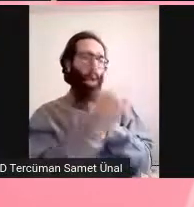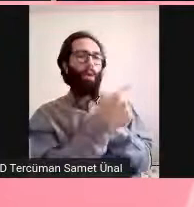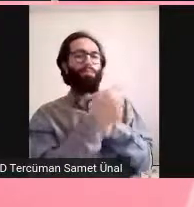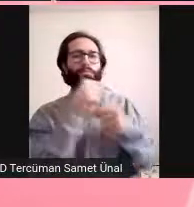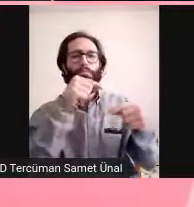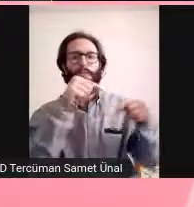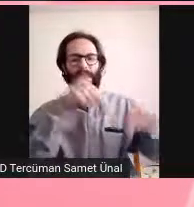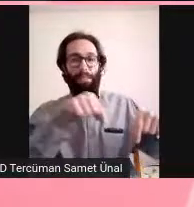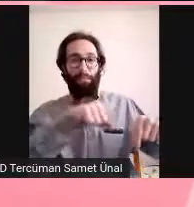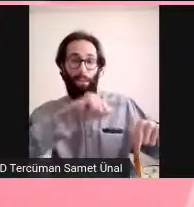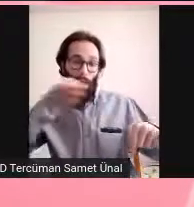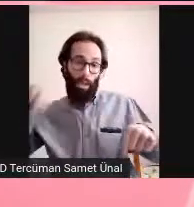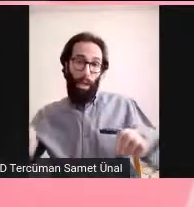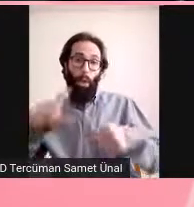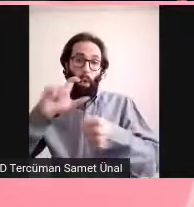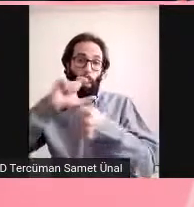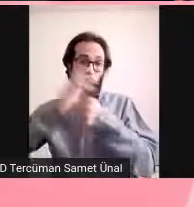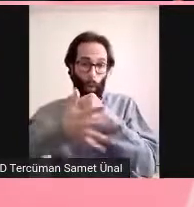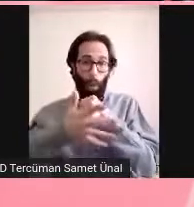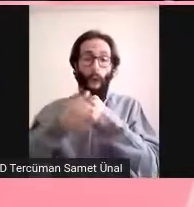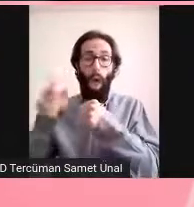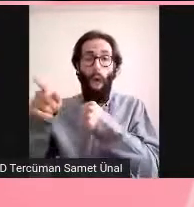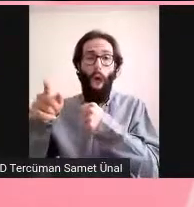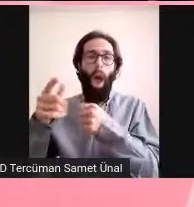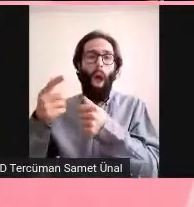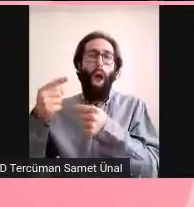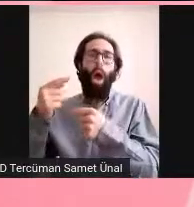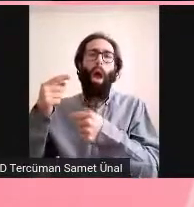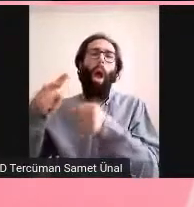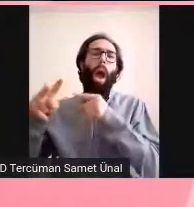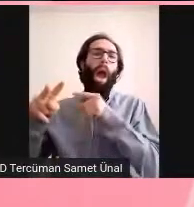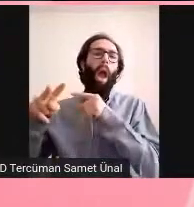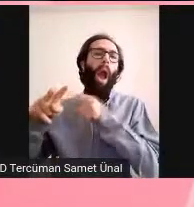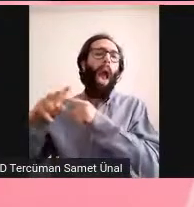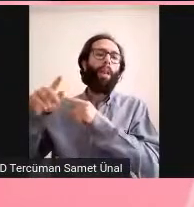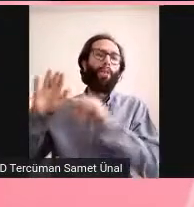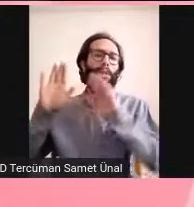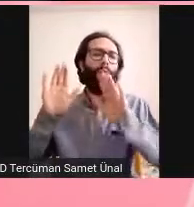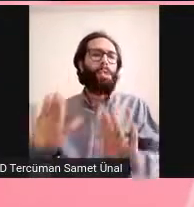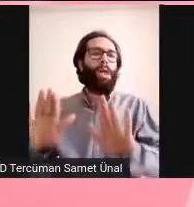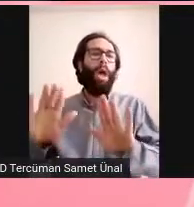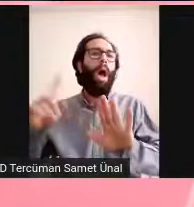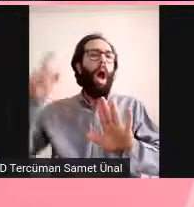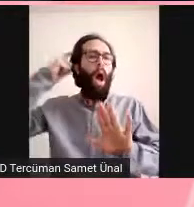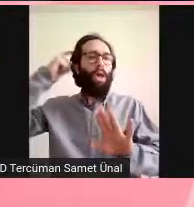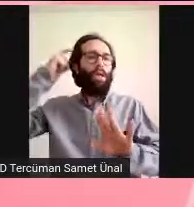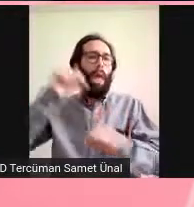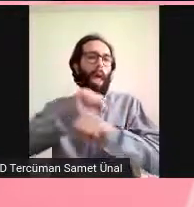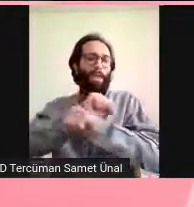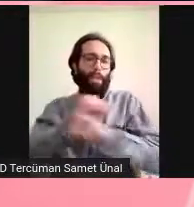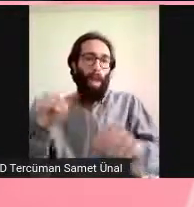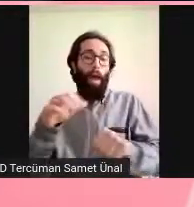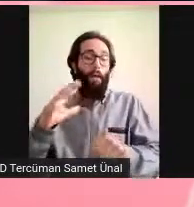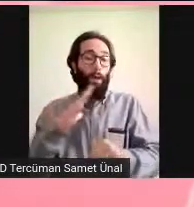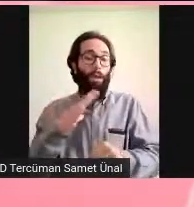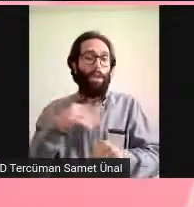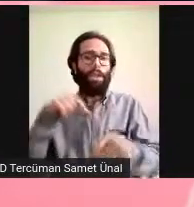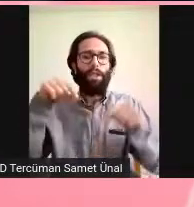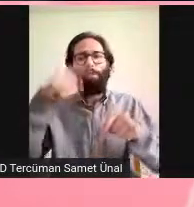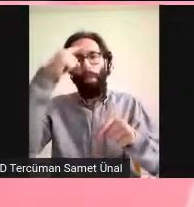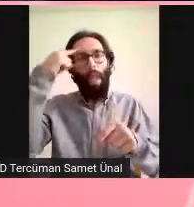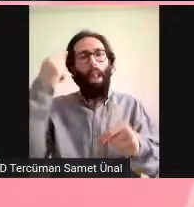Covid-19 hastalarında en çok karşılaşılan sinirsel veyahut da davranışsal